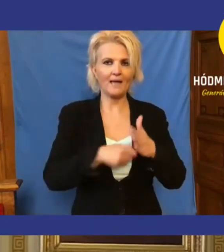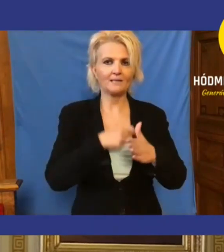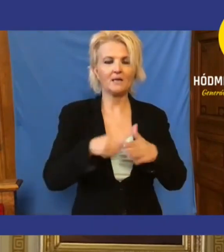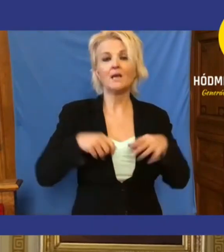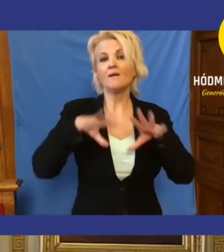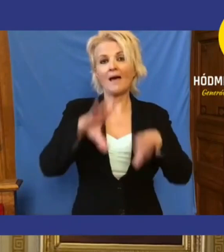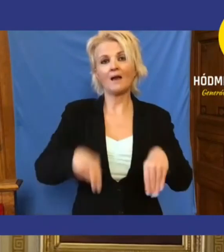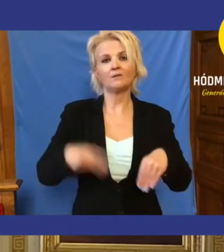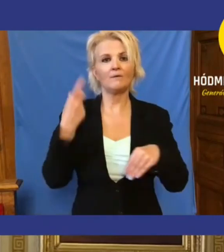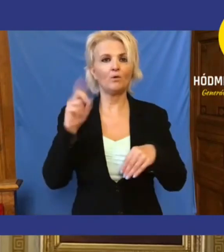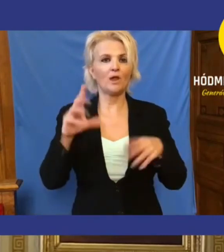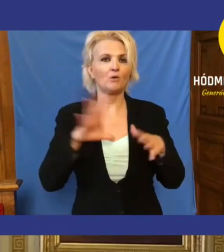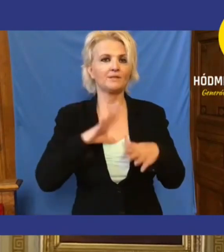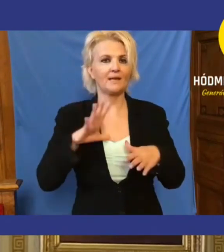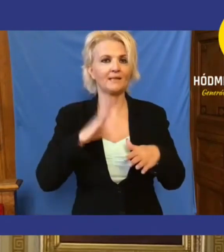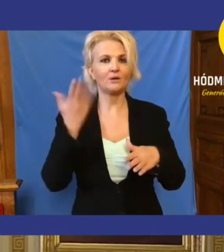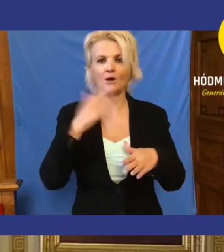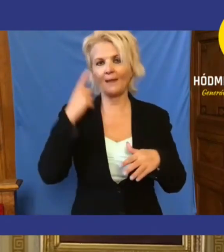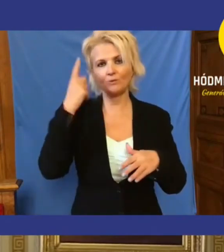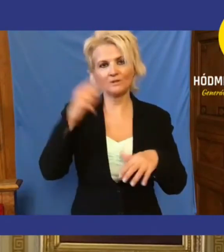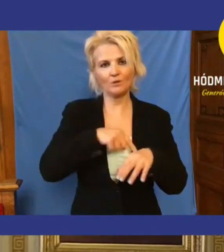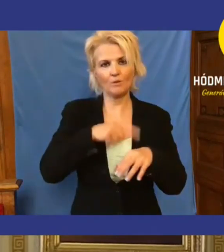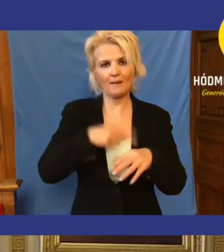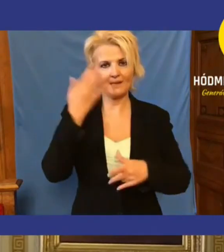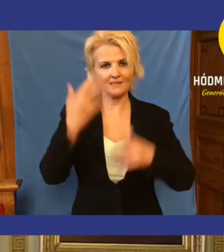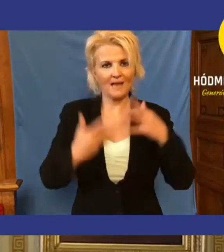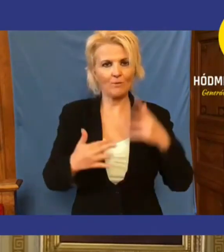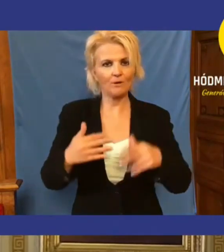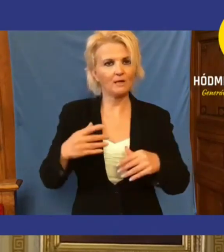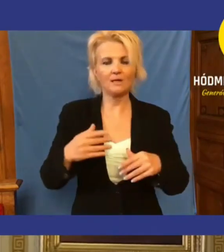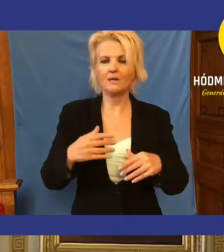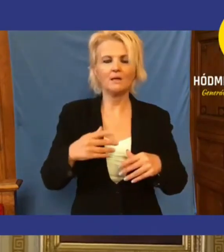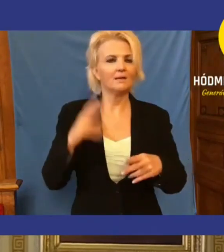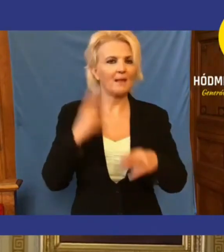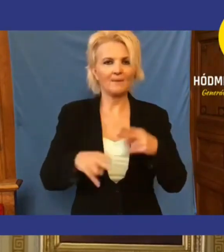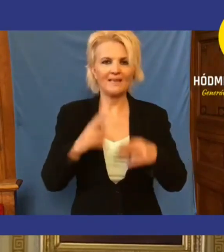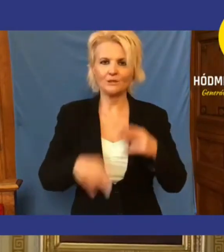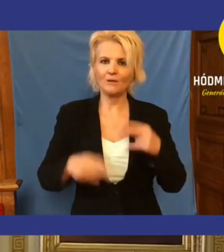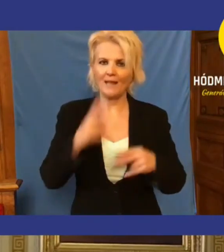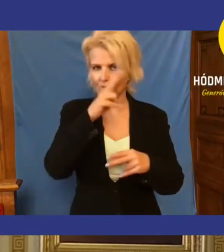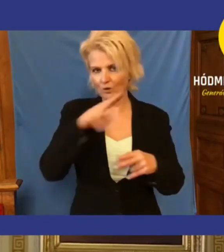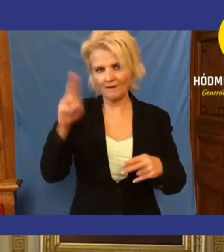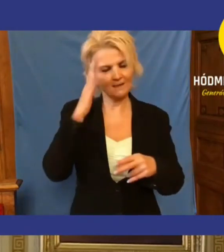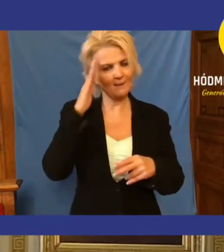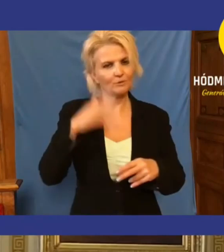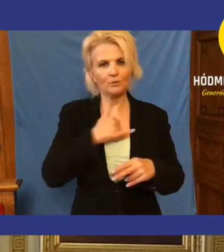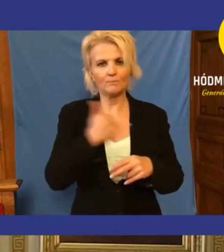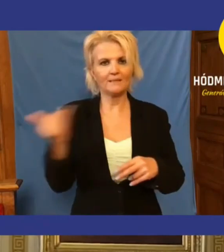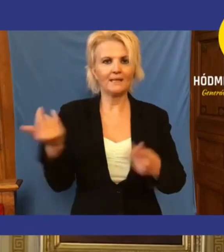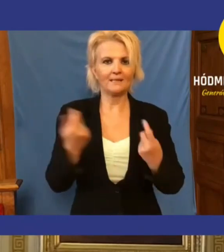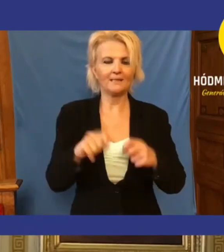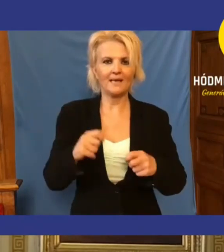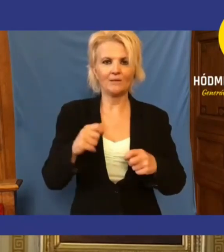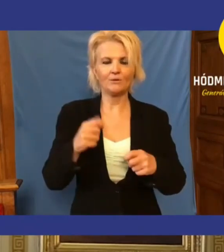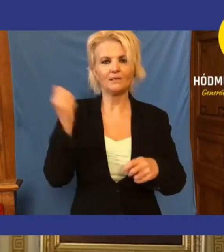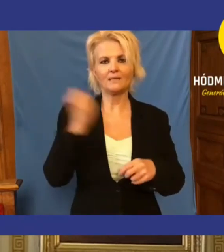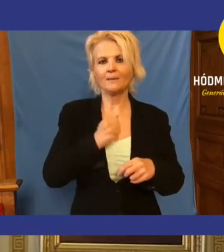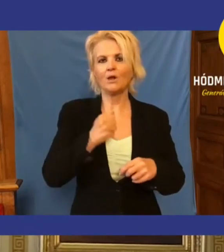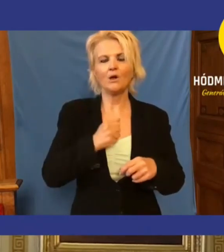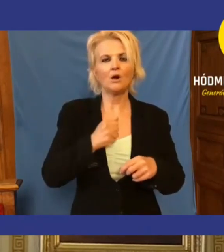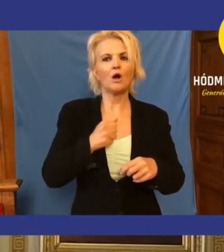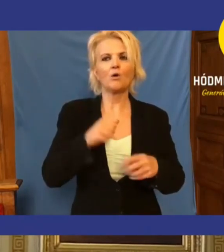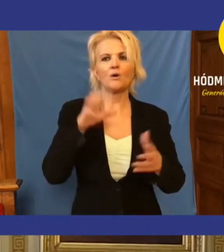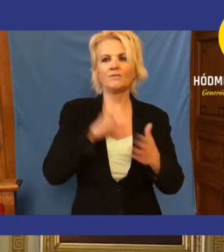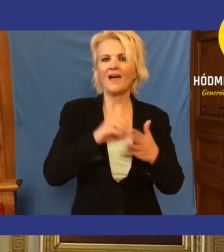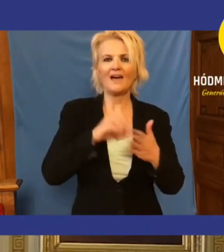fölvállalta volna annak a kockázatát, hogyha nem tud időbe elszámolni, nem készül el novemberre, nem tudunk mindent lezárni decemberre, akkor a város egy filért nem